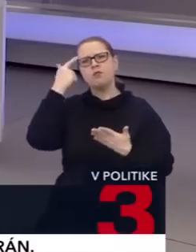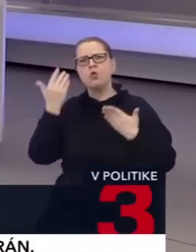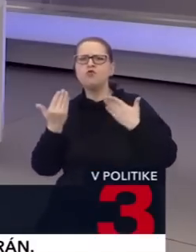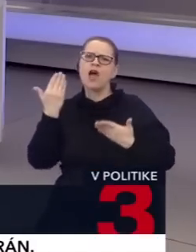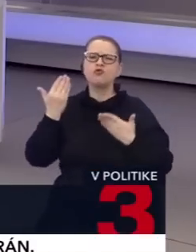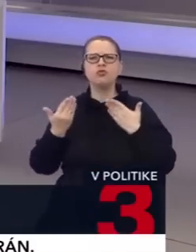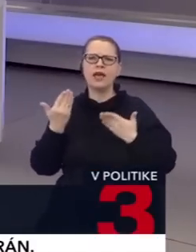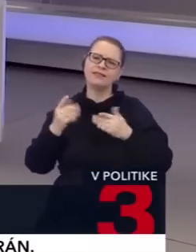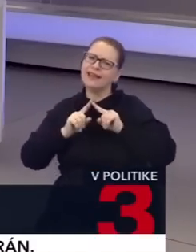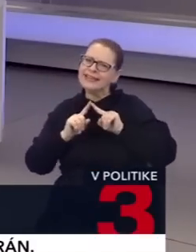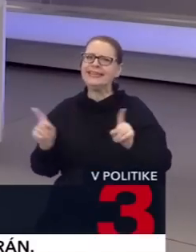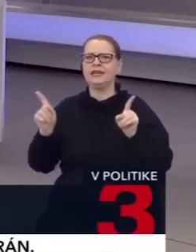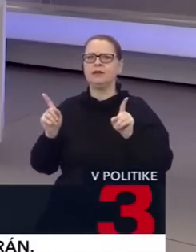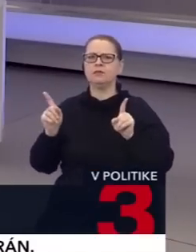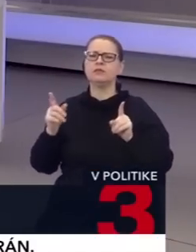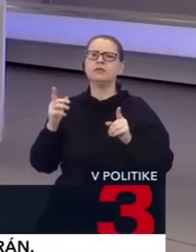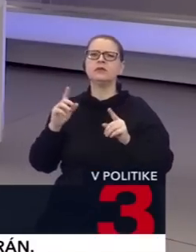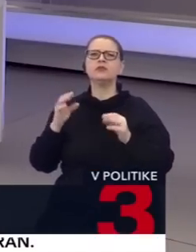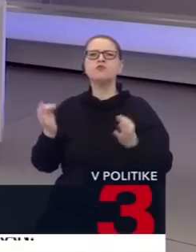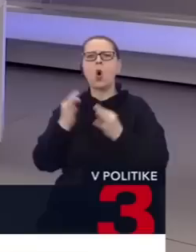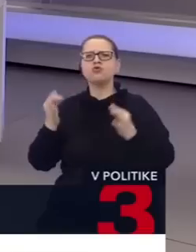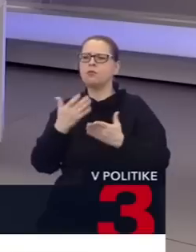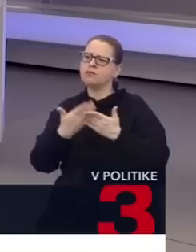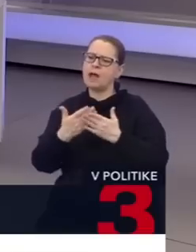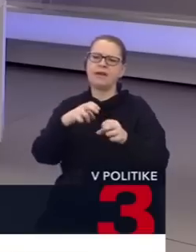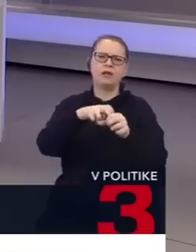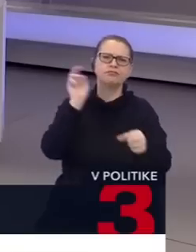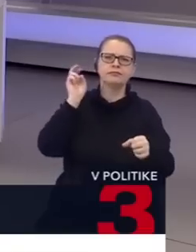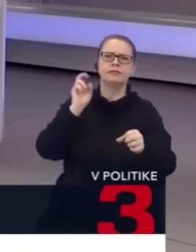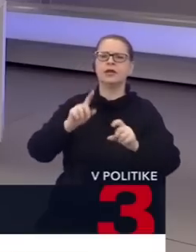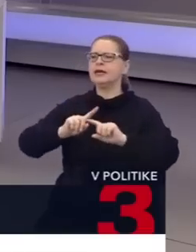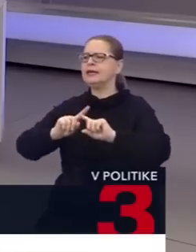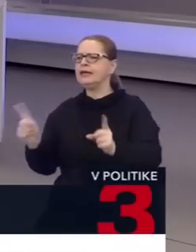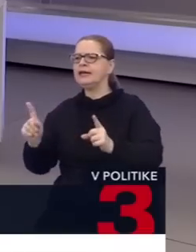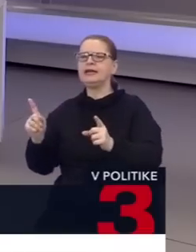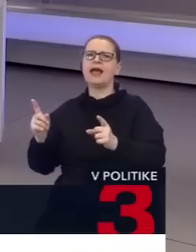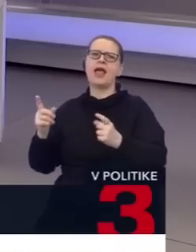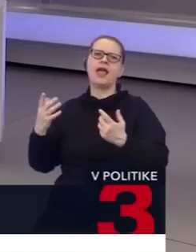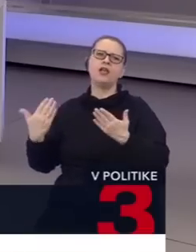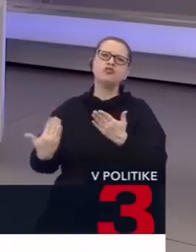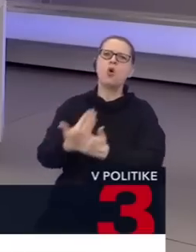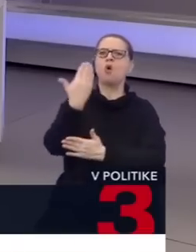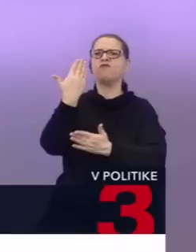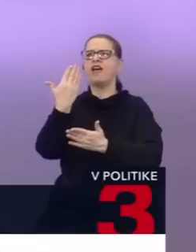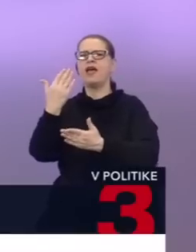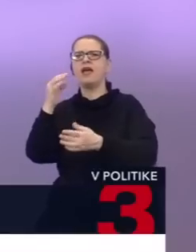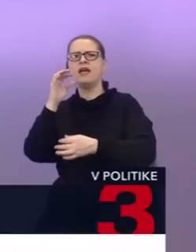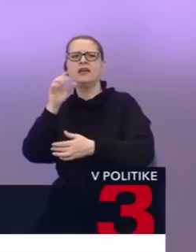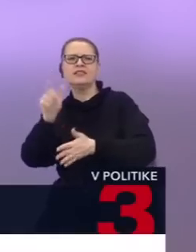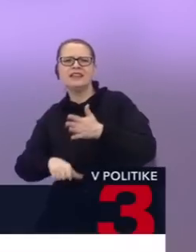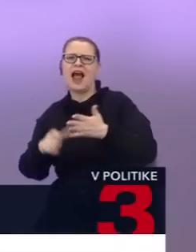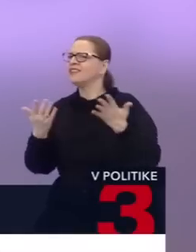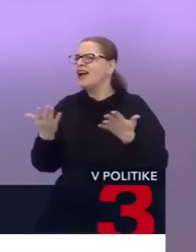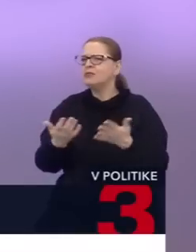iným smerom, smerom odchodu, respektíve zapojenia sa do iných, či už vznikajúcich alebo nových samostatných projektov. Tak ako som